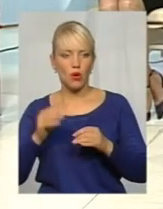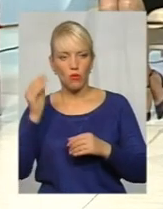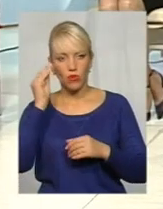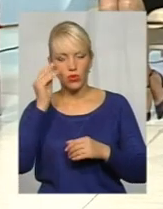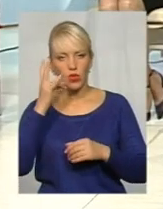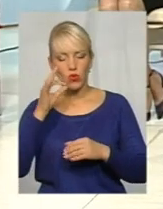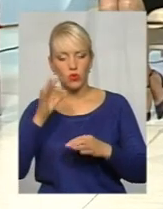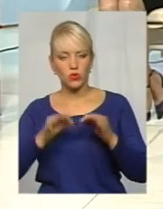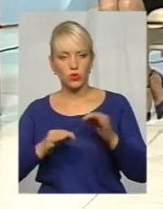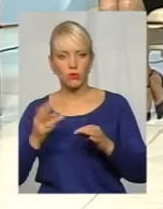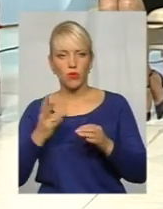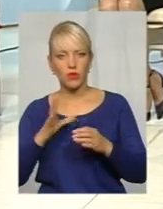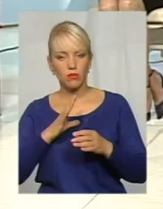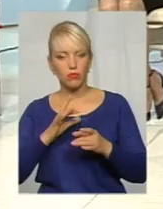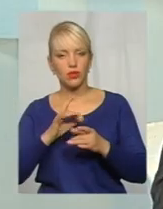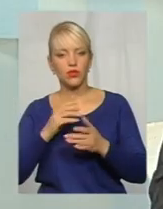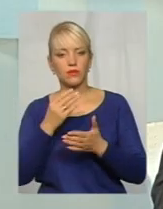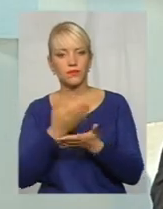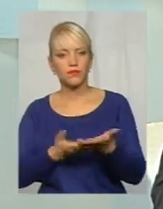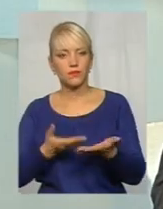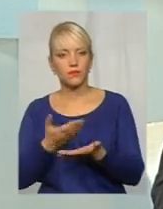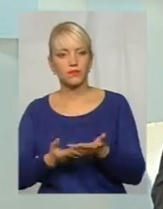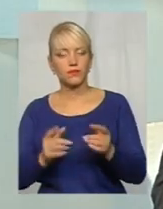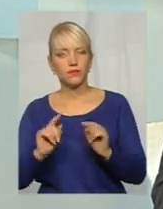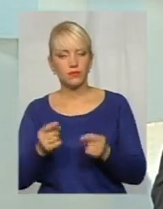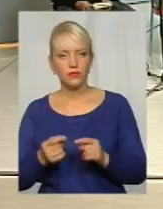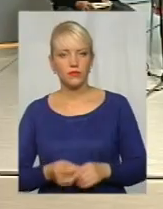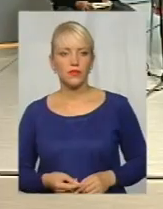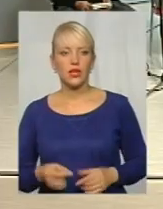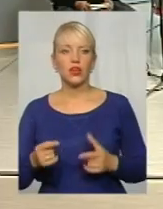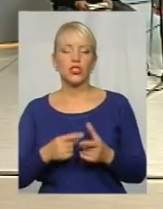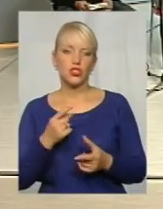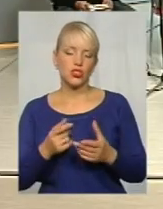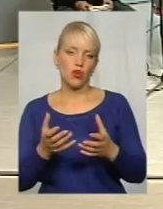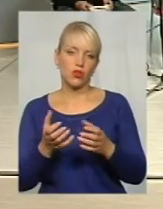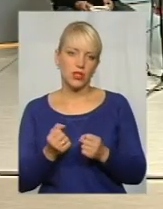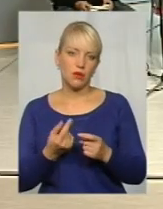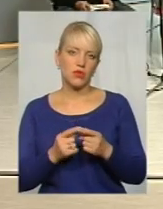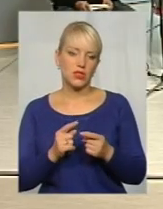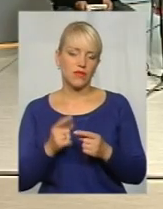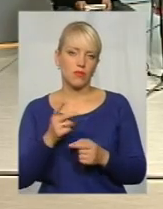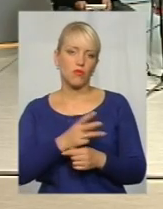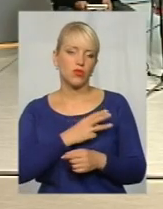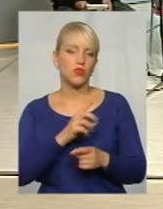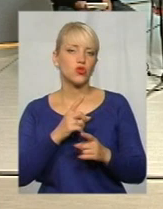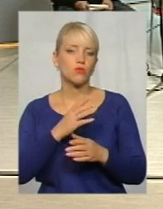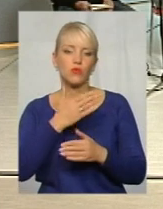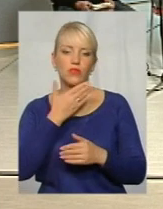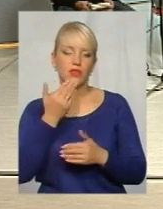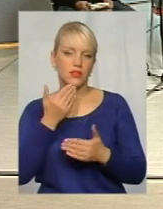він має це мотивувати. Чи отримали мотивацію? Чому не звернули? Чому